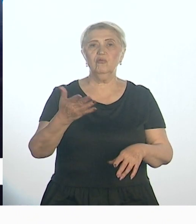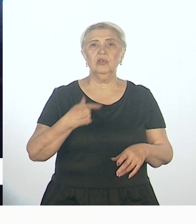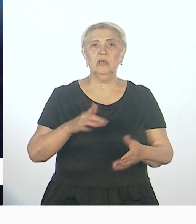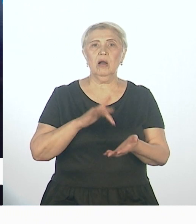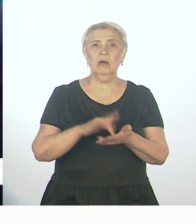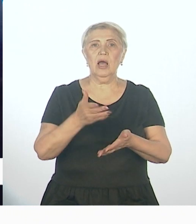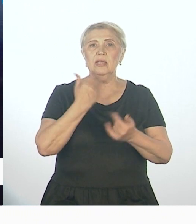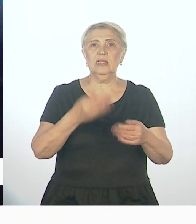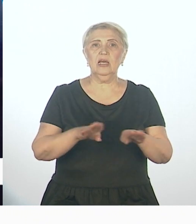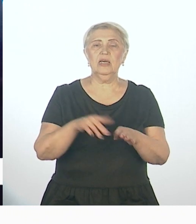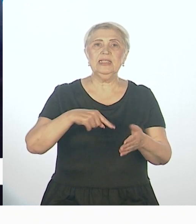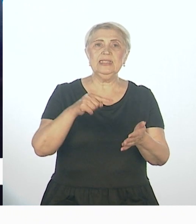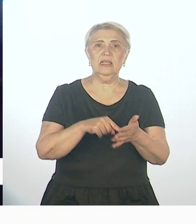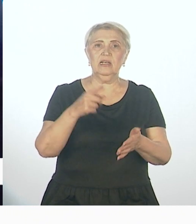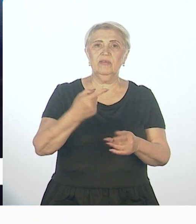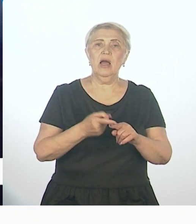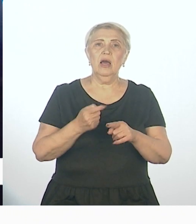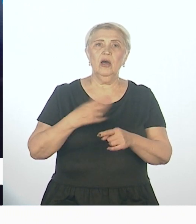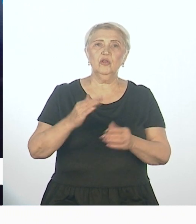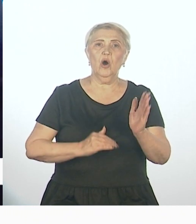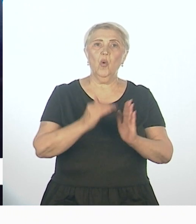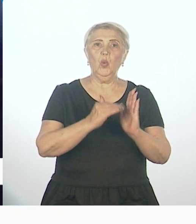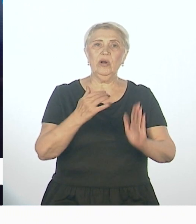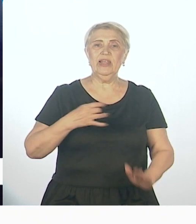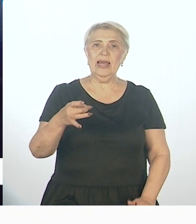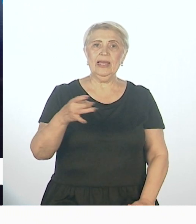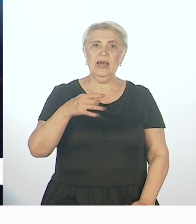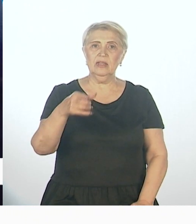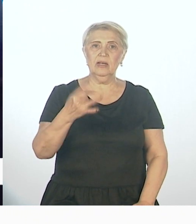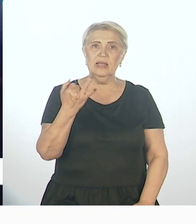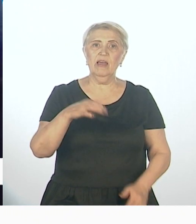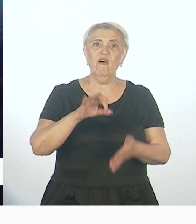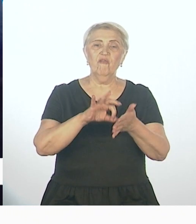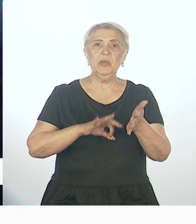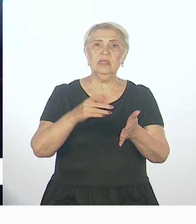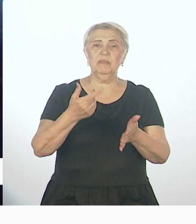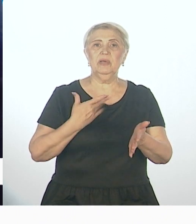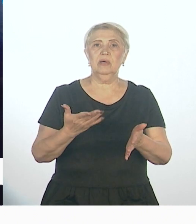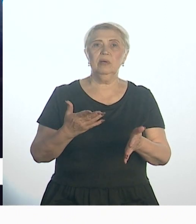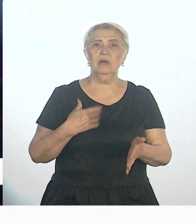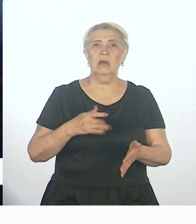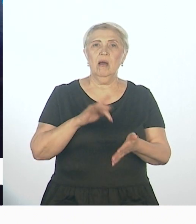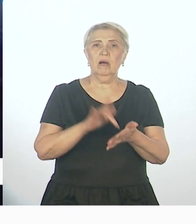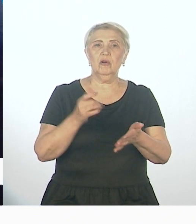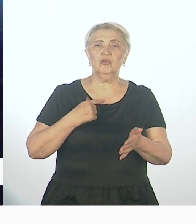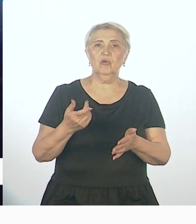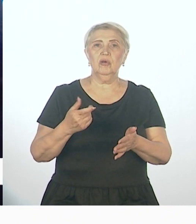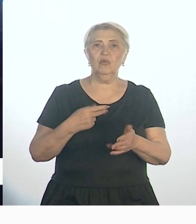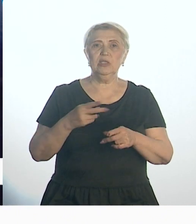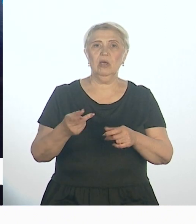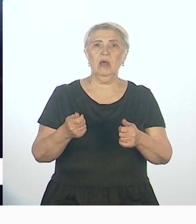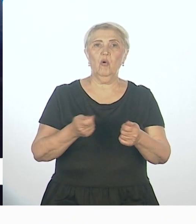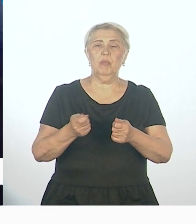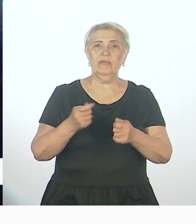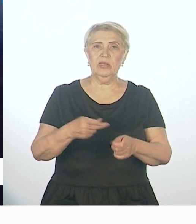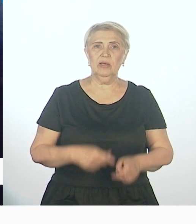центров, потому что это все перешло на уровень региональный, И, в принципе, муниципалитет может спокойно себе